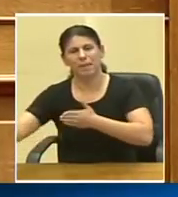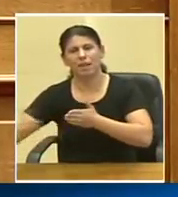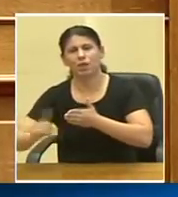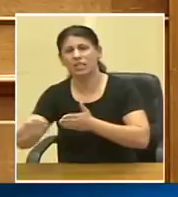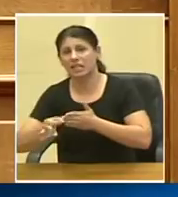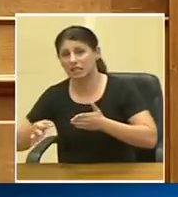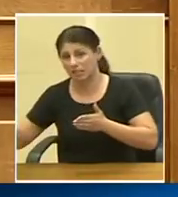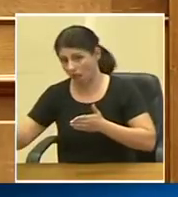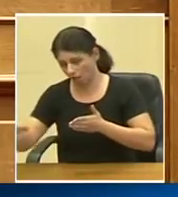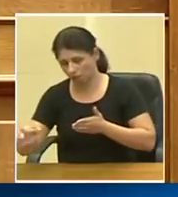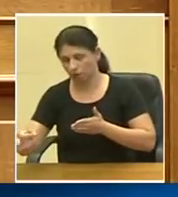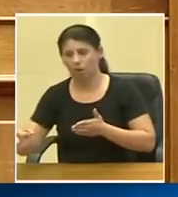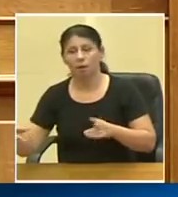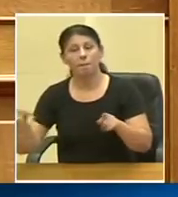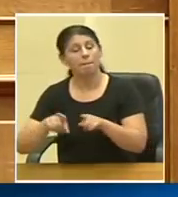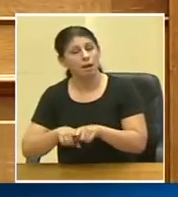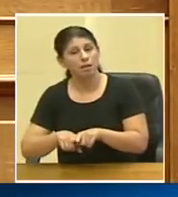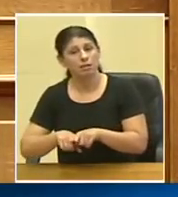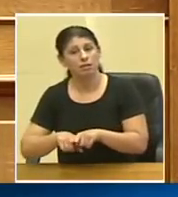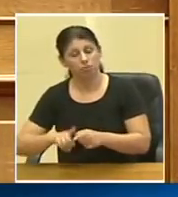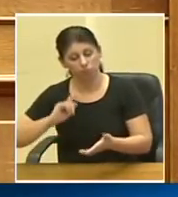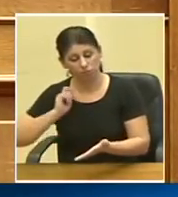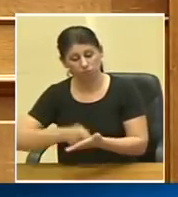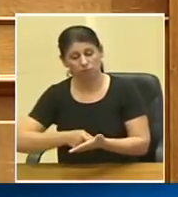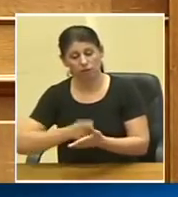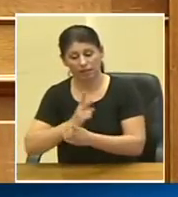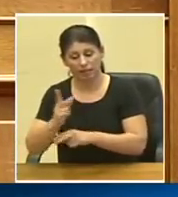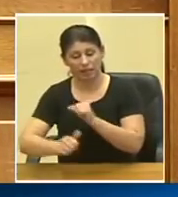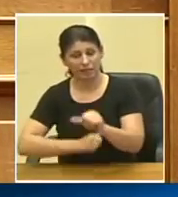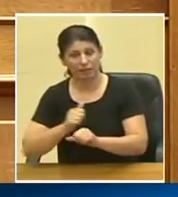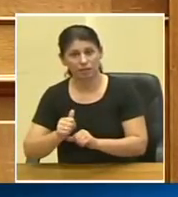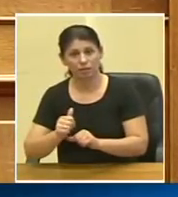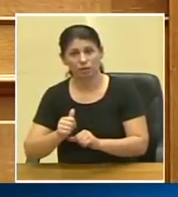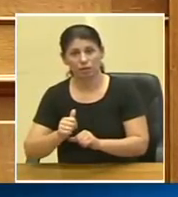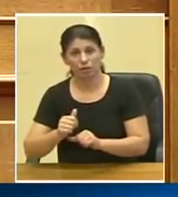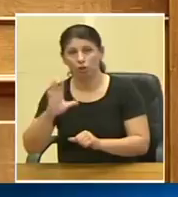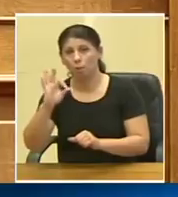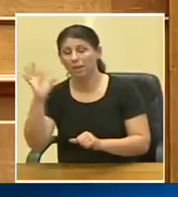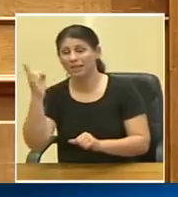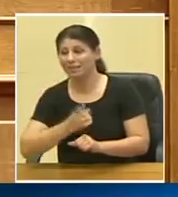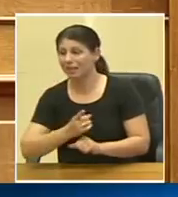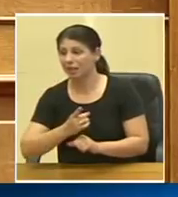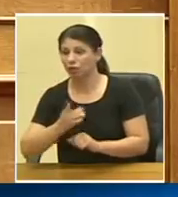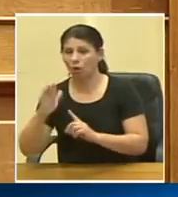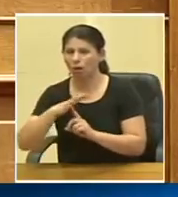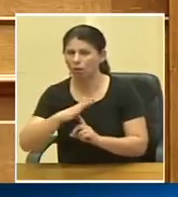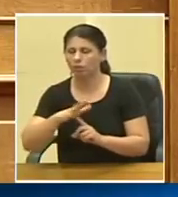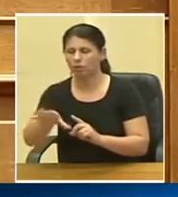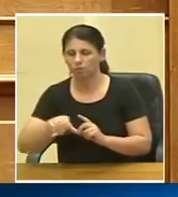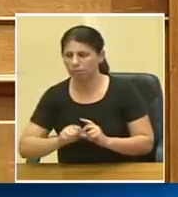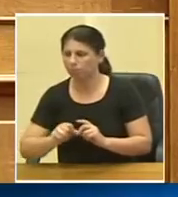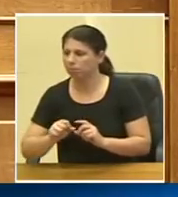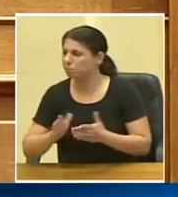συνδυασμό με την ήδη αγορά και αντικατάσταση του μισού του στόλου, τον οποίο παραλάβαμε